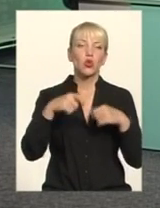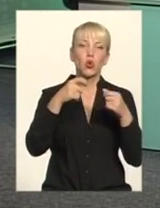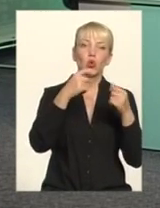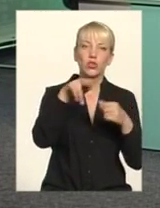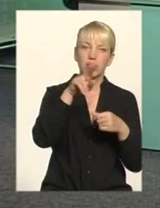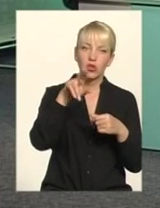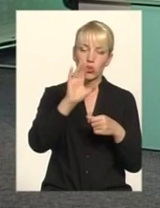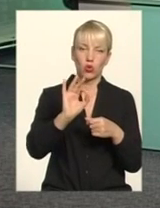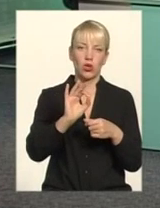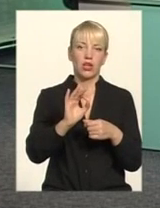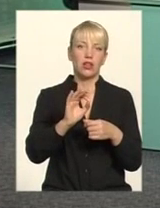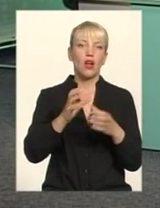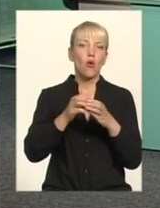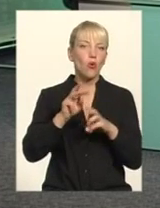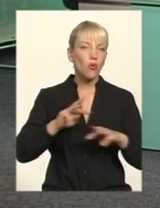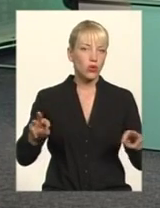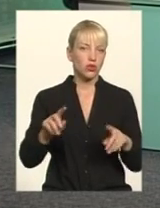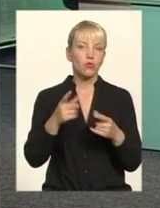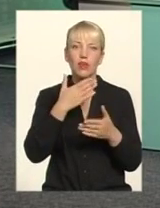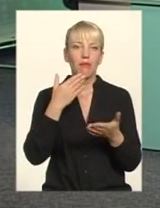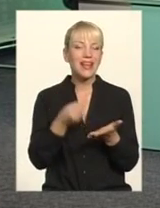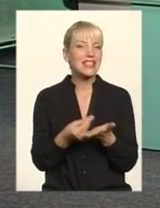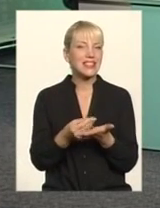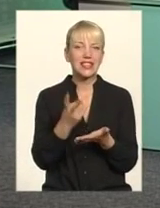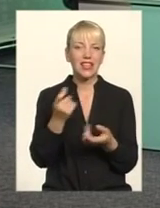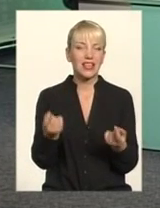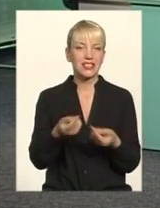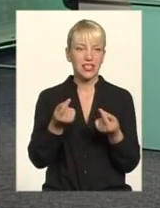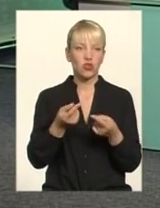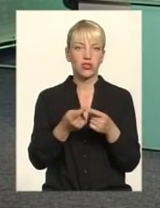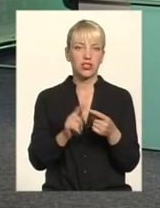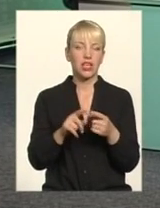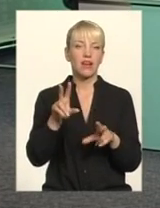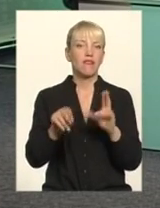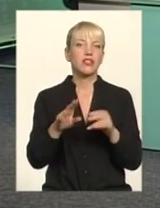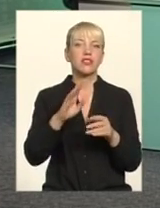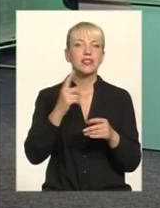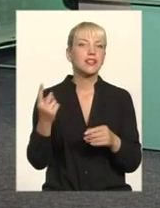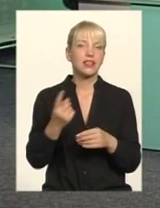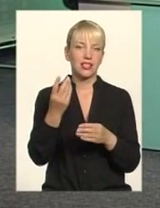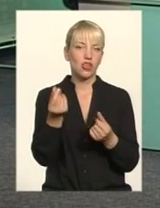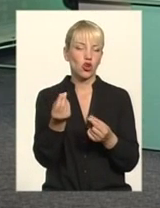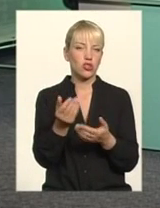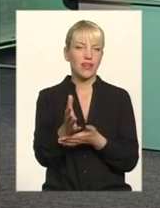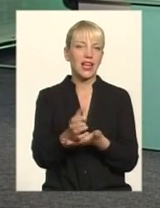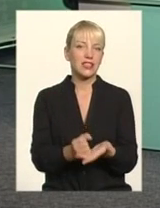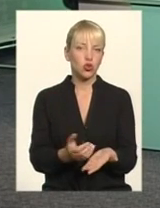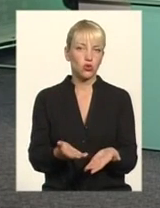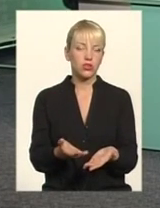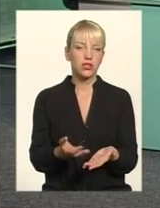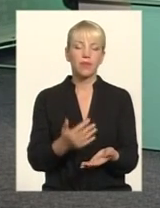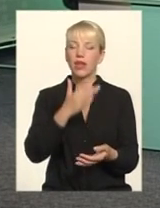немає на збіжджі А це, в принципі, сьогодні є чи не єдиний ресурс експортний, який держава може продавати Тобто питань є багато